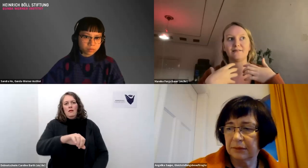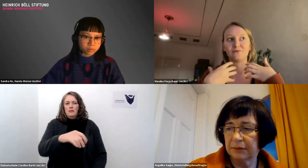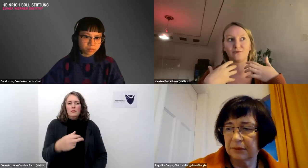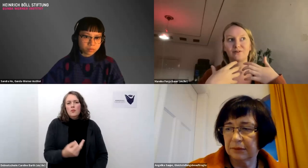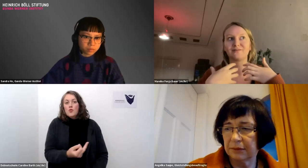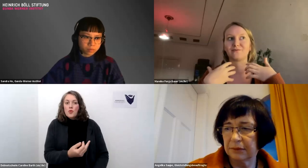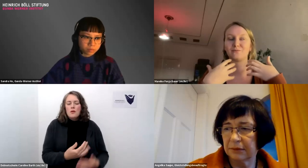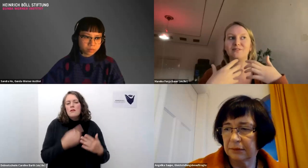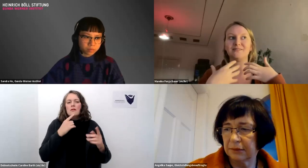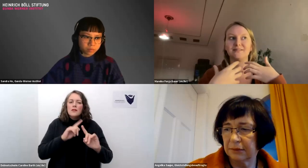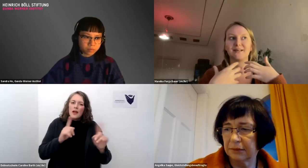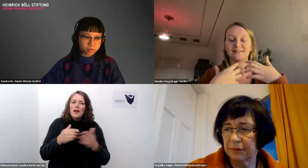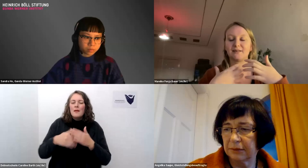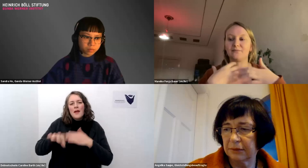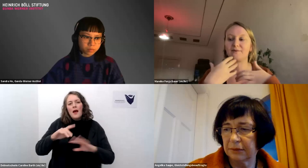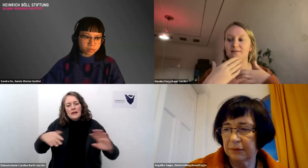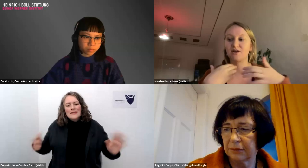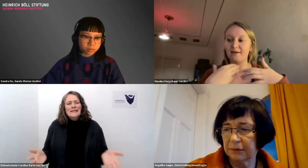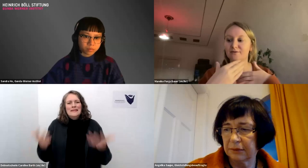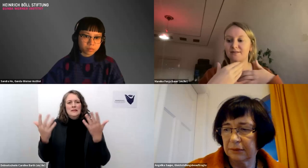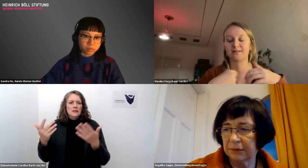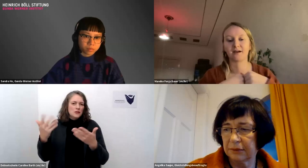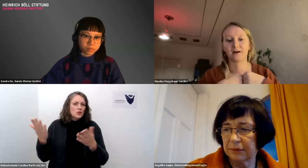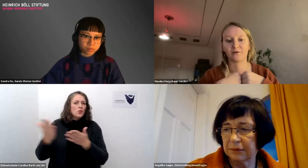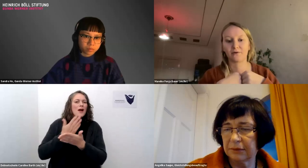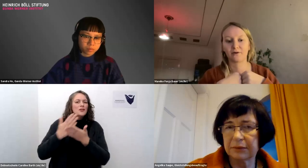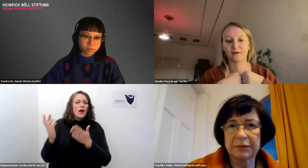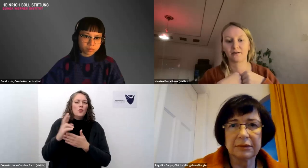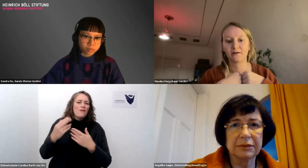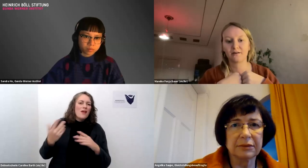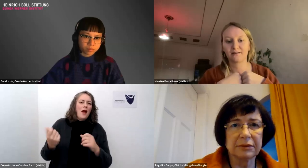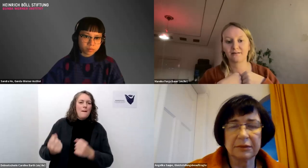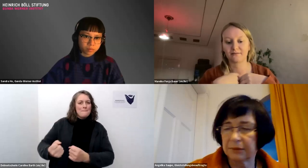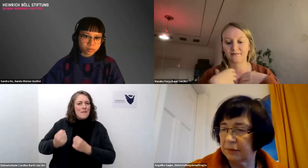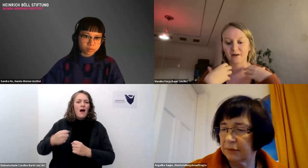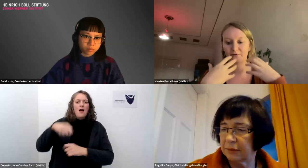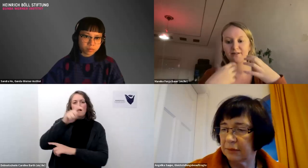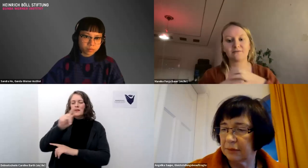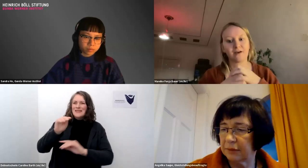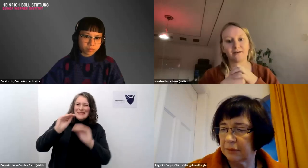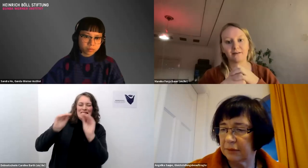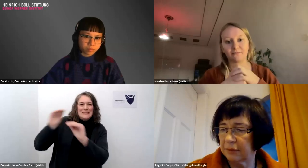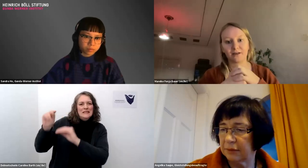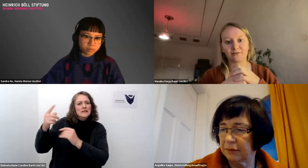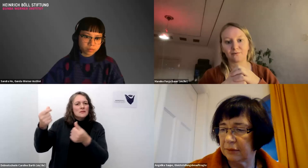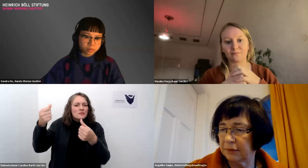dort zu mobilisieren dass eben diese entscheidungsträger auch verpflichtet werden eben vielleicht zu einem